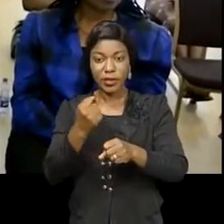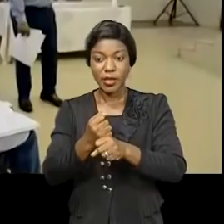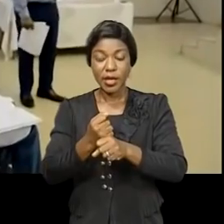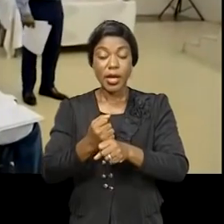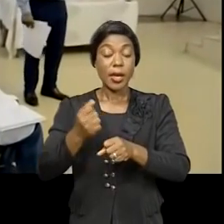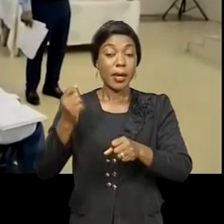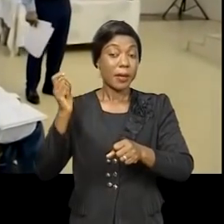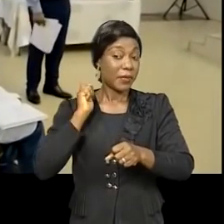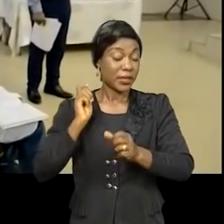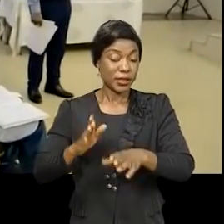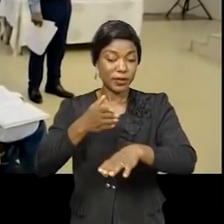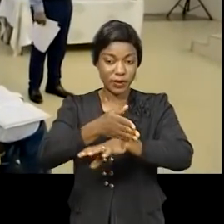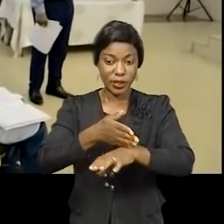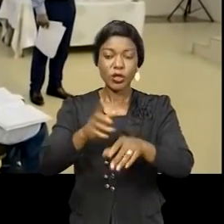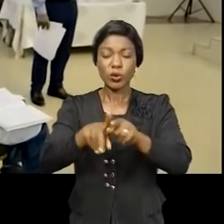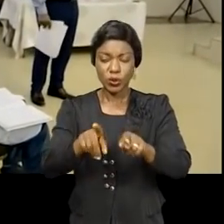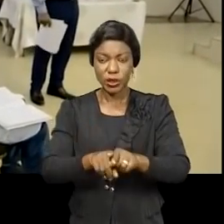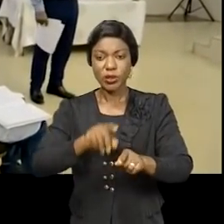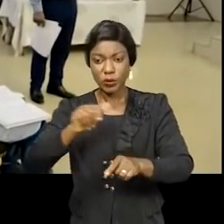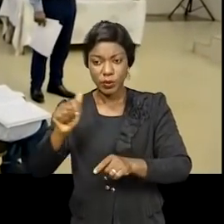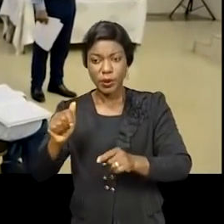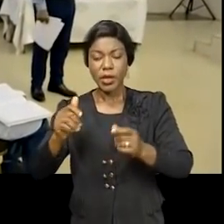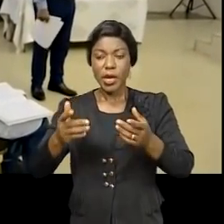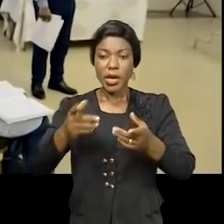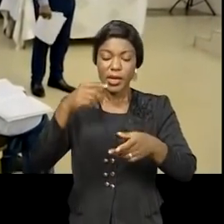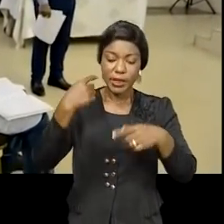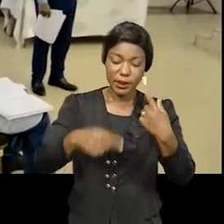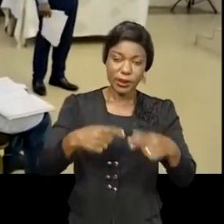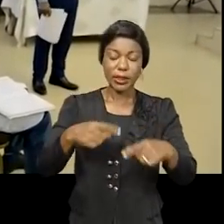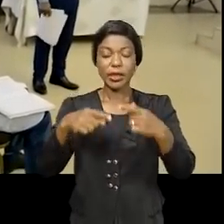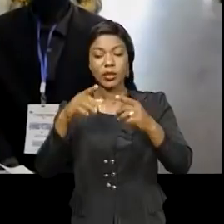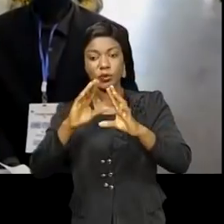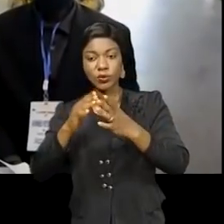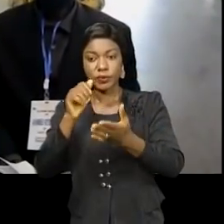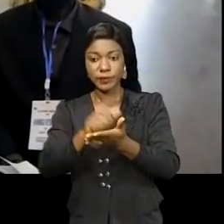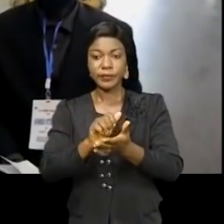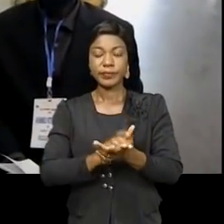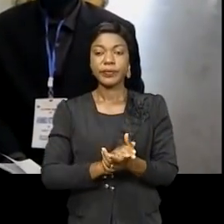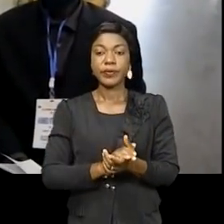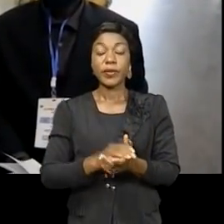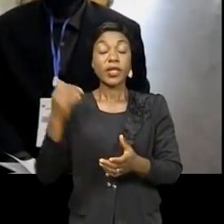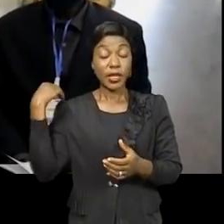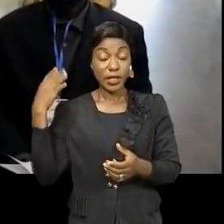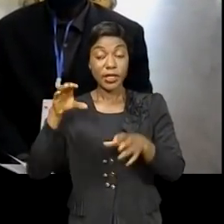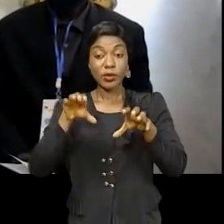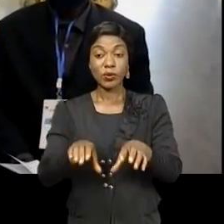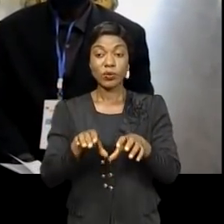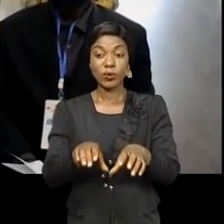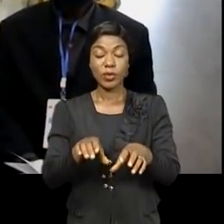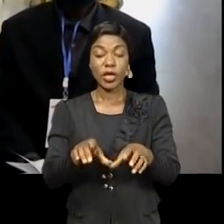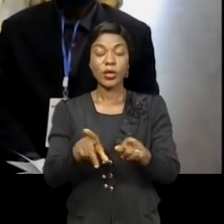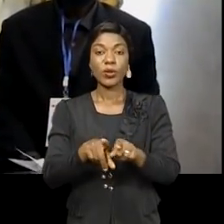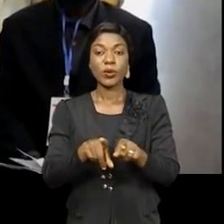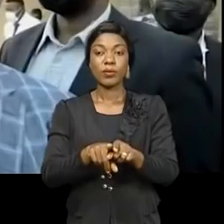vétérinaire. L'État et le médecin lui-même ont un rôle à jouer, a-t-il dit lors de ces assises. L'État congolais, comme